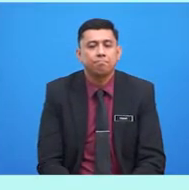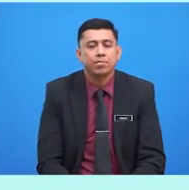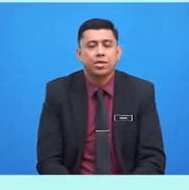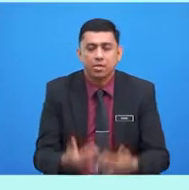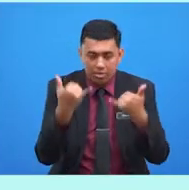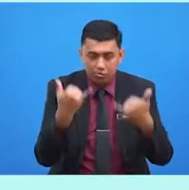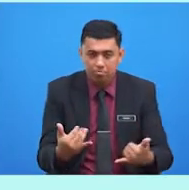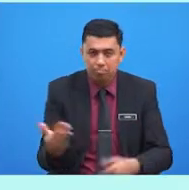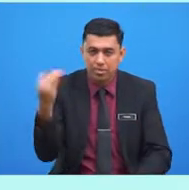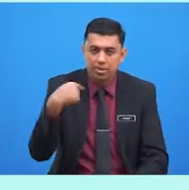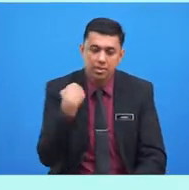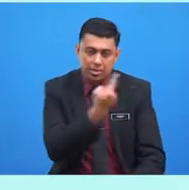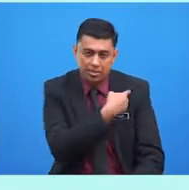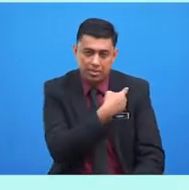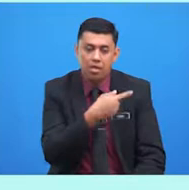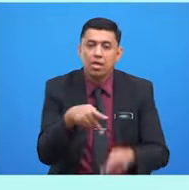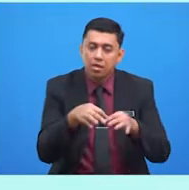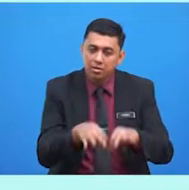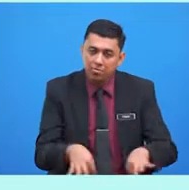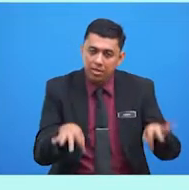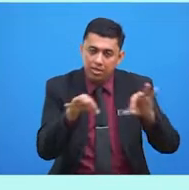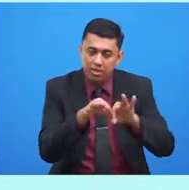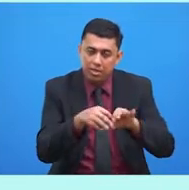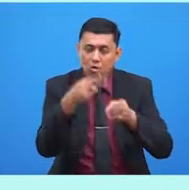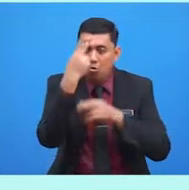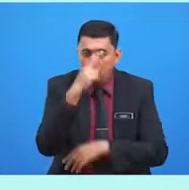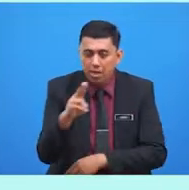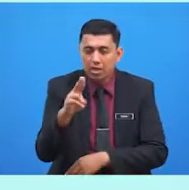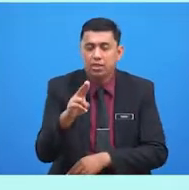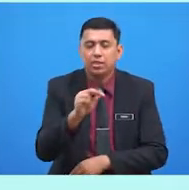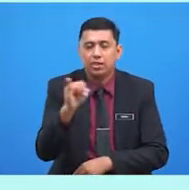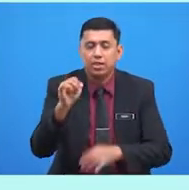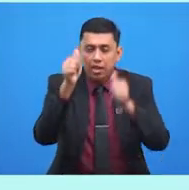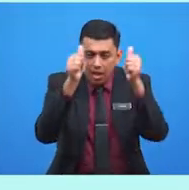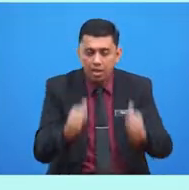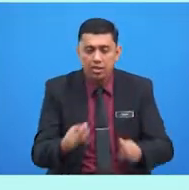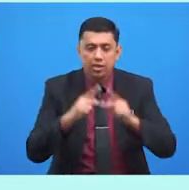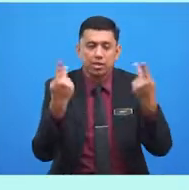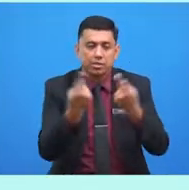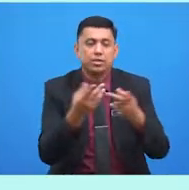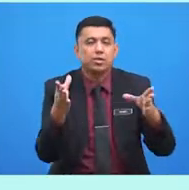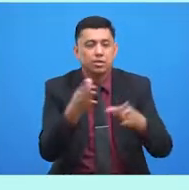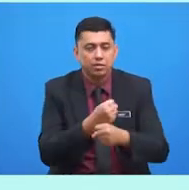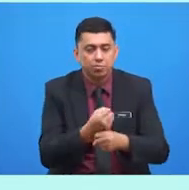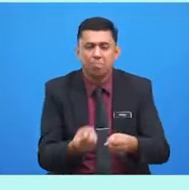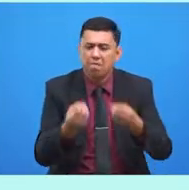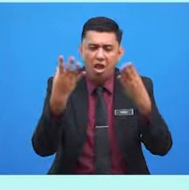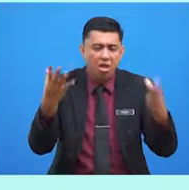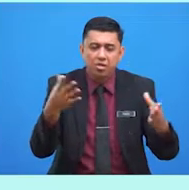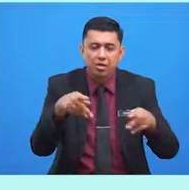jom kita lihat kepentingan menghormati ahli keluarga. Terdapat banyak